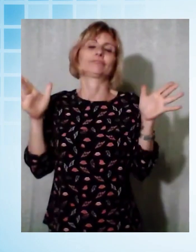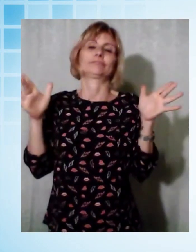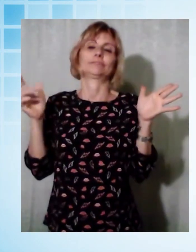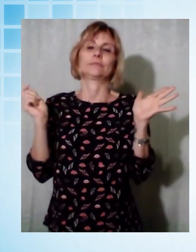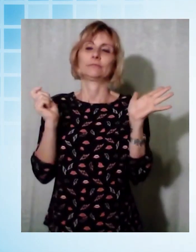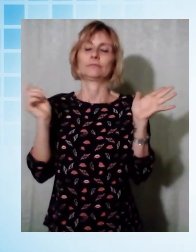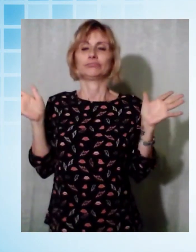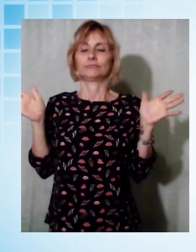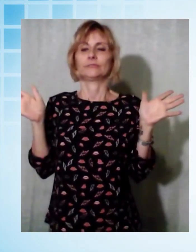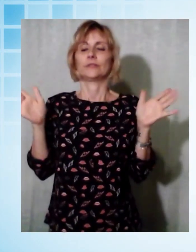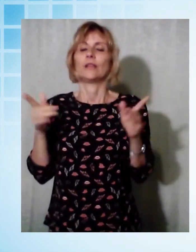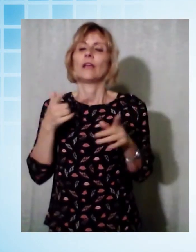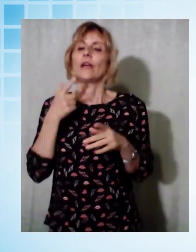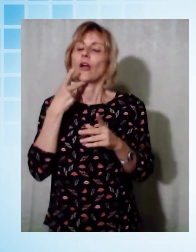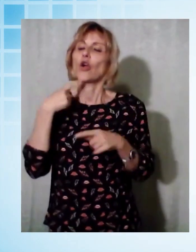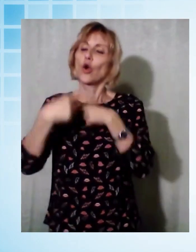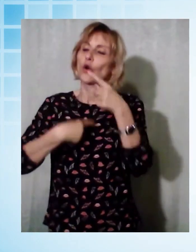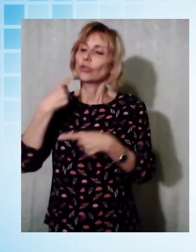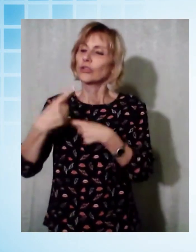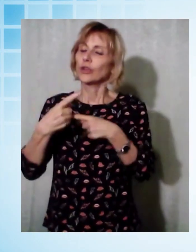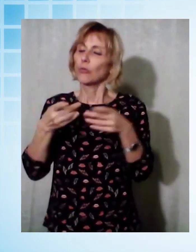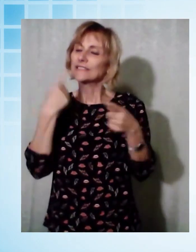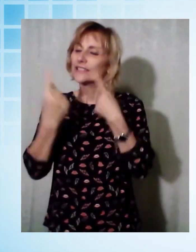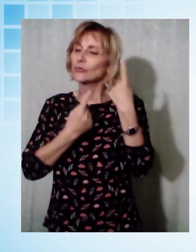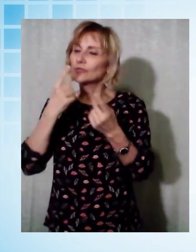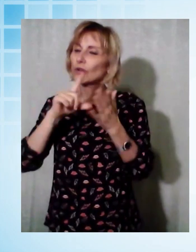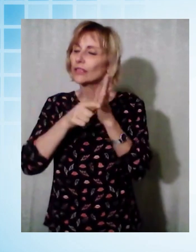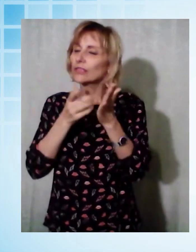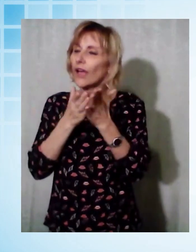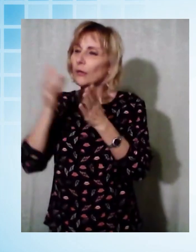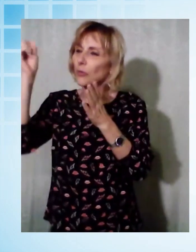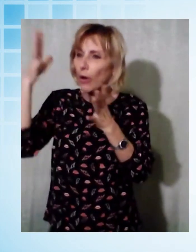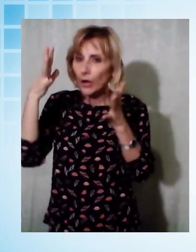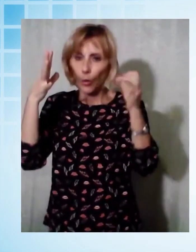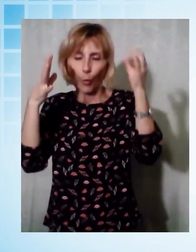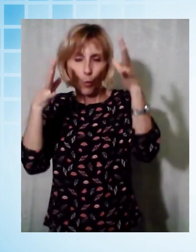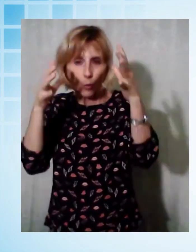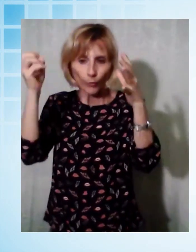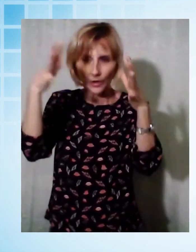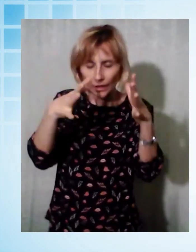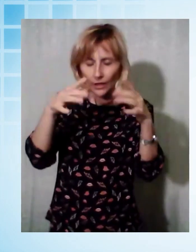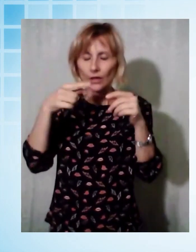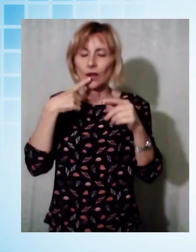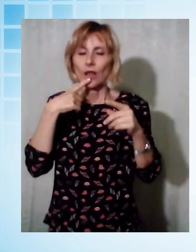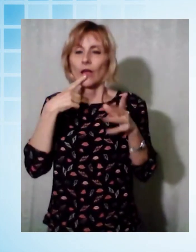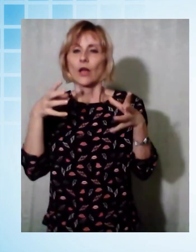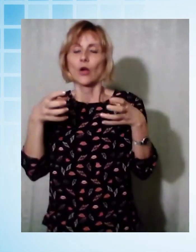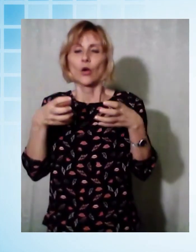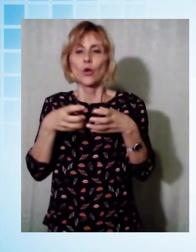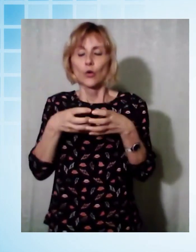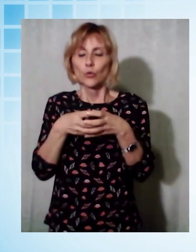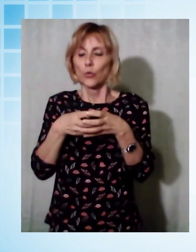Una vita interpretata in tanti modi che arriva fino a noi con un suo nucleo destabilizzante e scomodo, ieri come oggi.